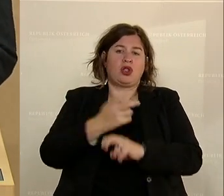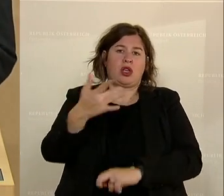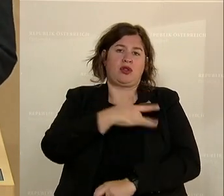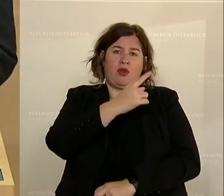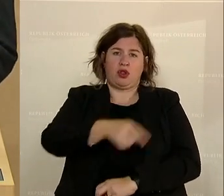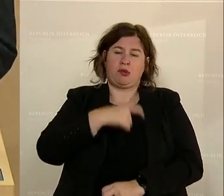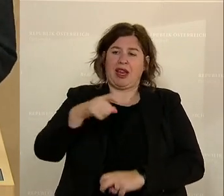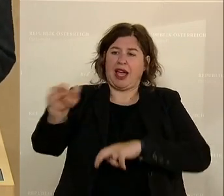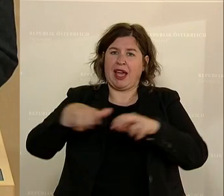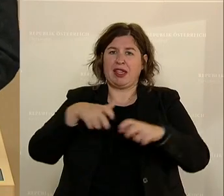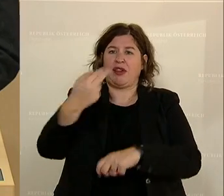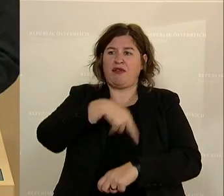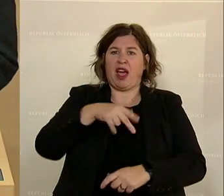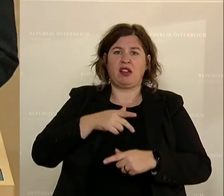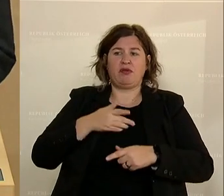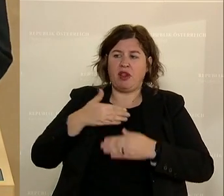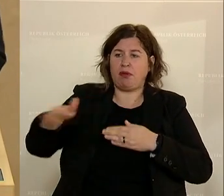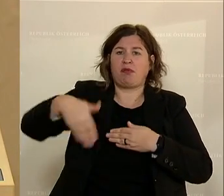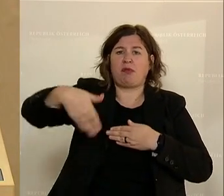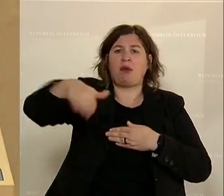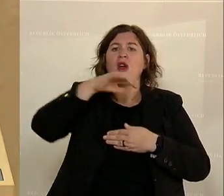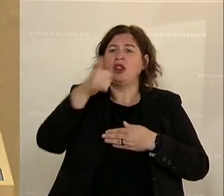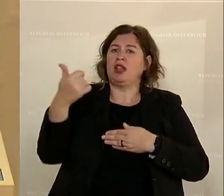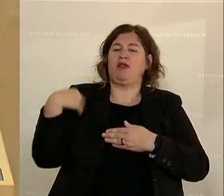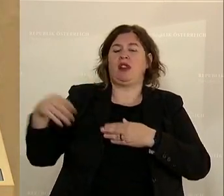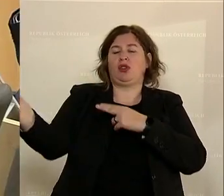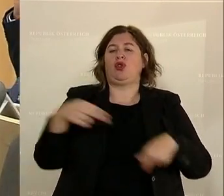Regierungsverantwortung gejagt wird und nicht so schnell hineinkommt wieder. Dank. Vielen